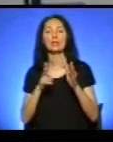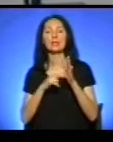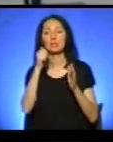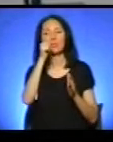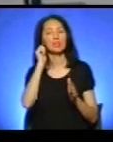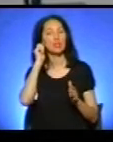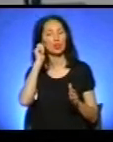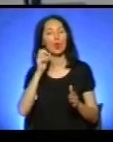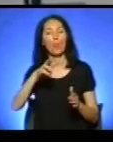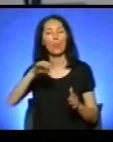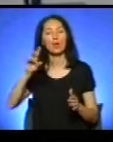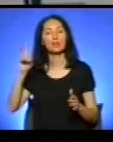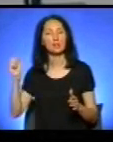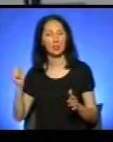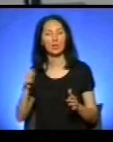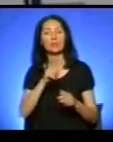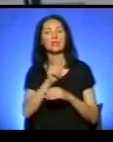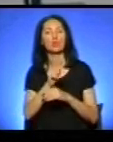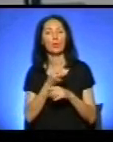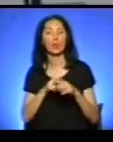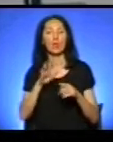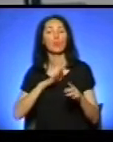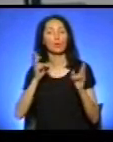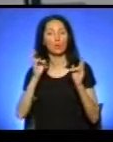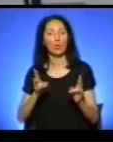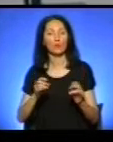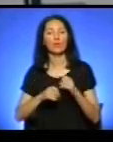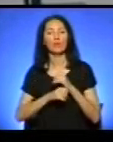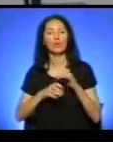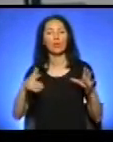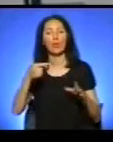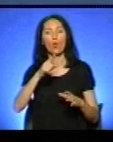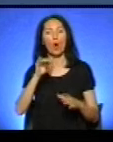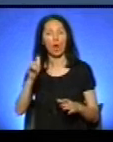Тернополя, який був травмований від вибуху газу. Про це та інше – дивіться у випуску.